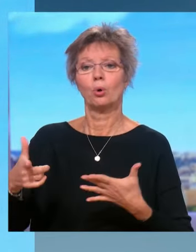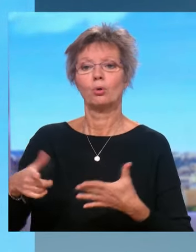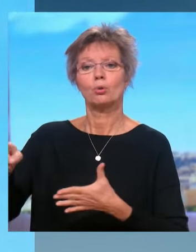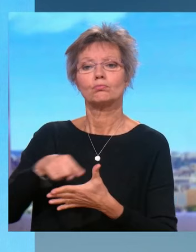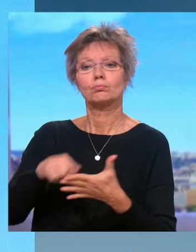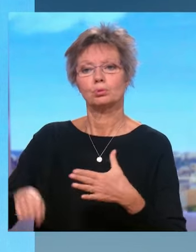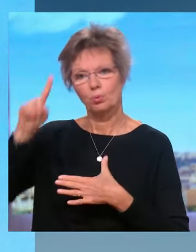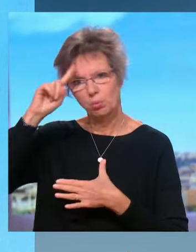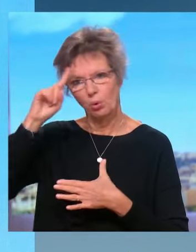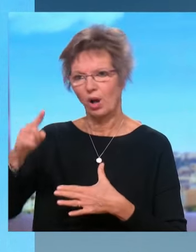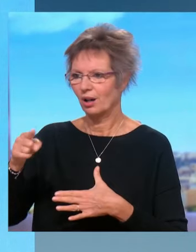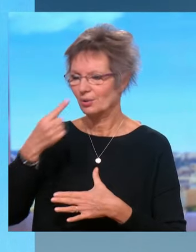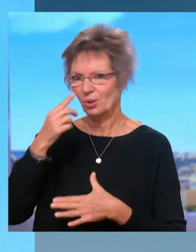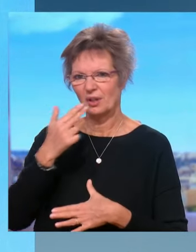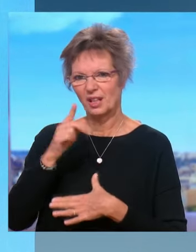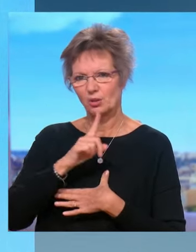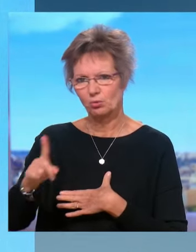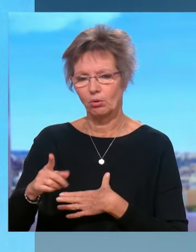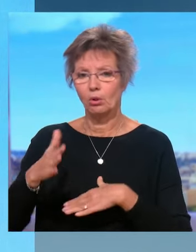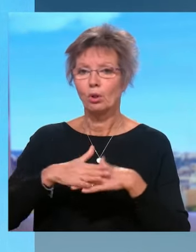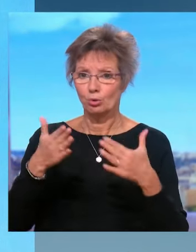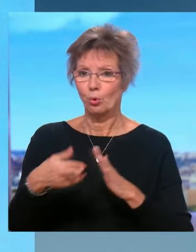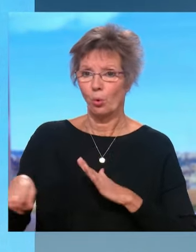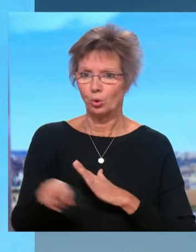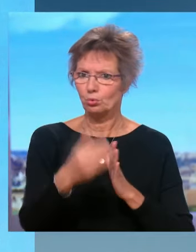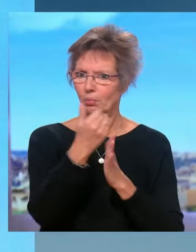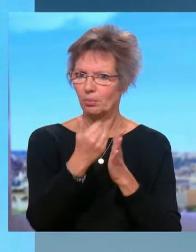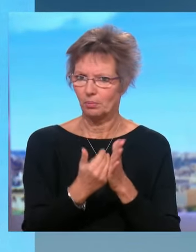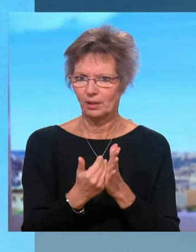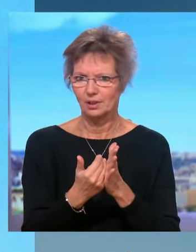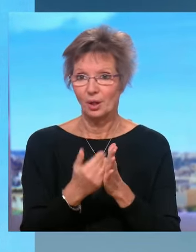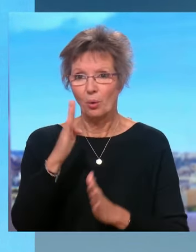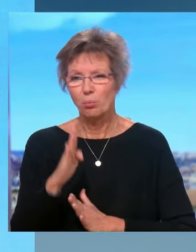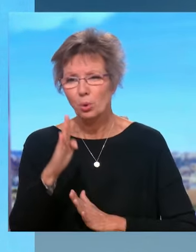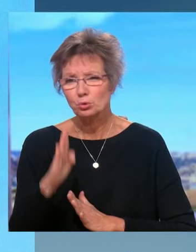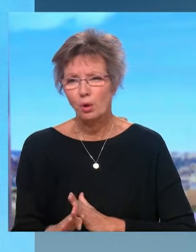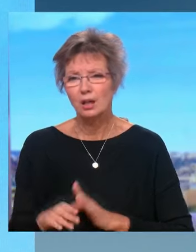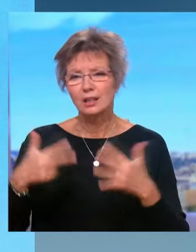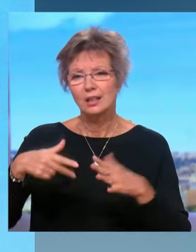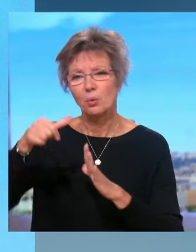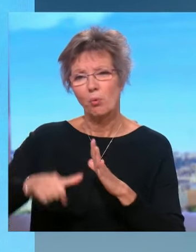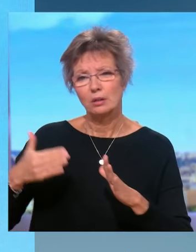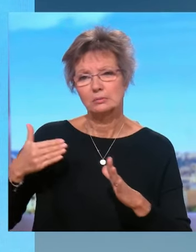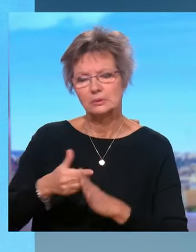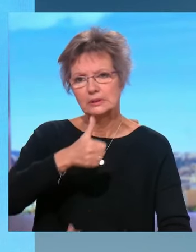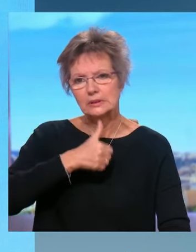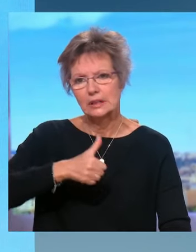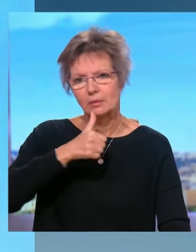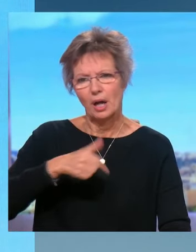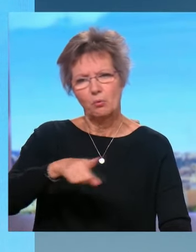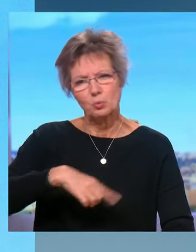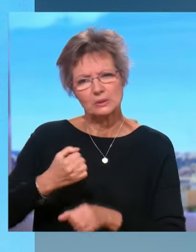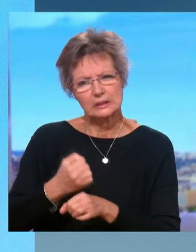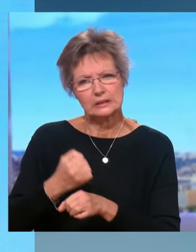dans une situation où, à la fin, le juge allait nous censurer. Toutes ces mesures, les Français en ont besoin. Ça fait 18 mois qu les attendent. Nous, est prêts, on y a